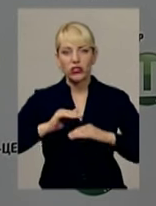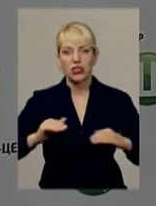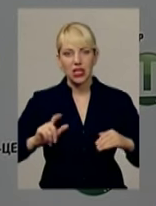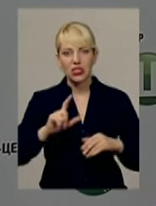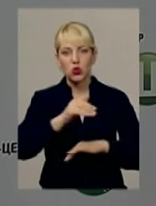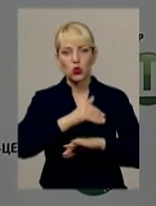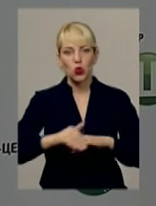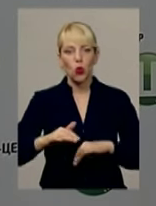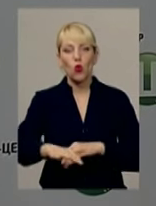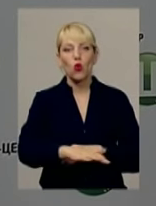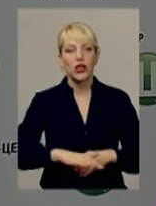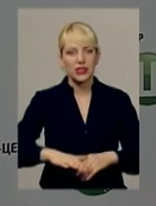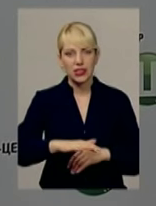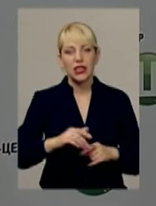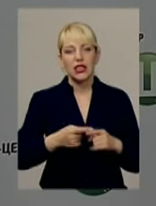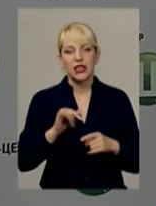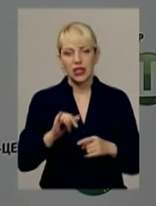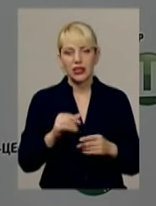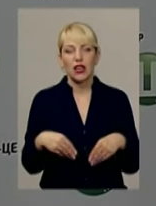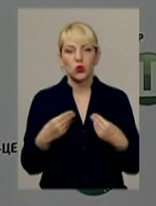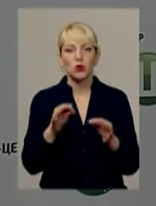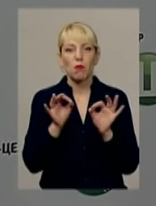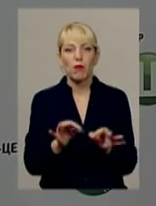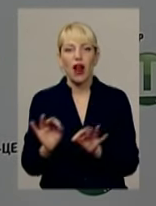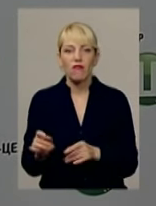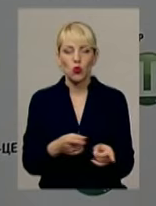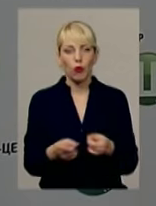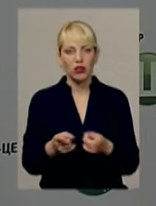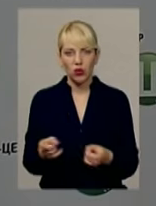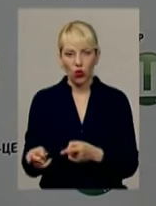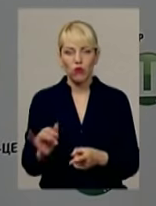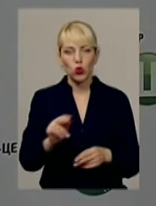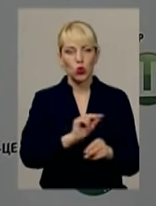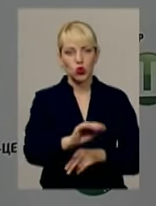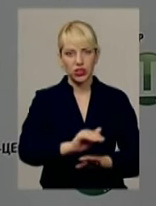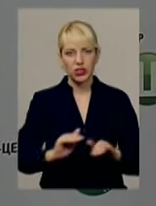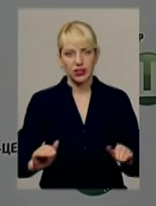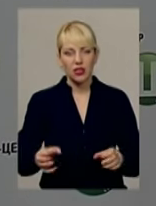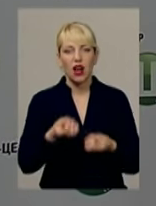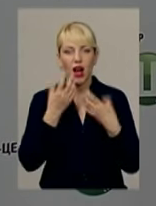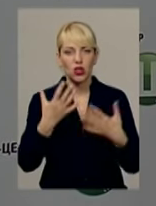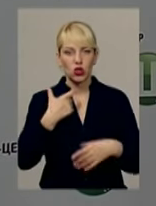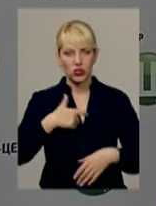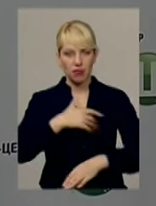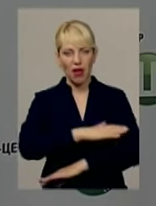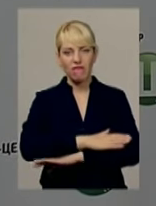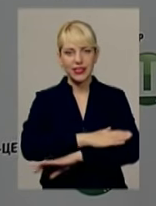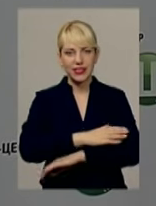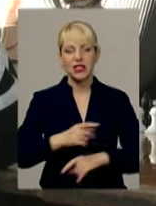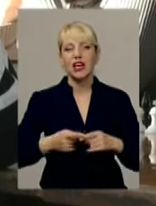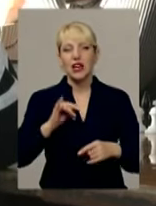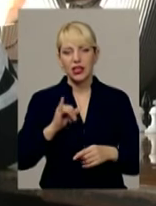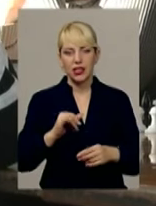правильну підготовку і учать дітей добре вести себя дисциплінованно.